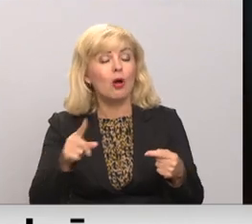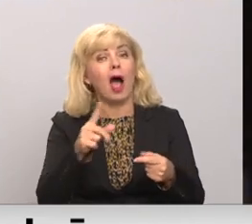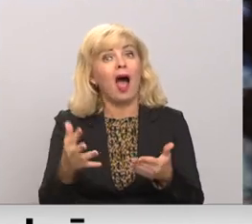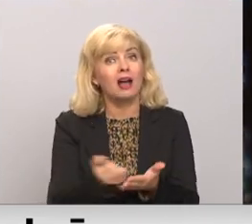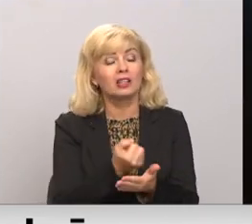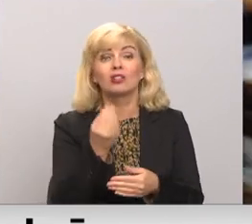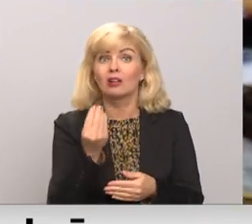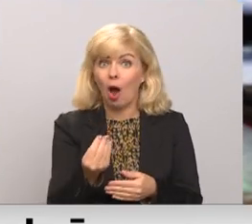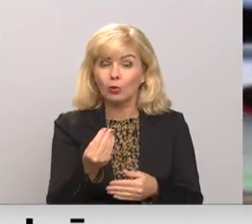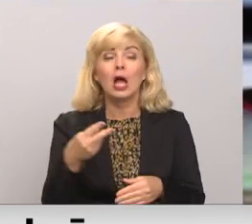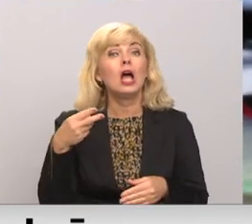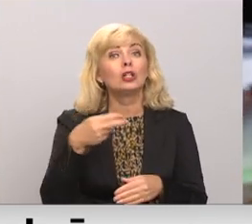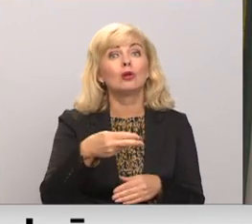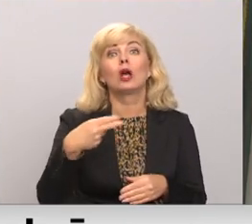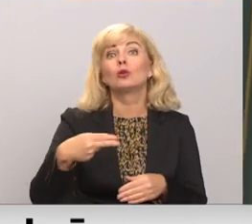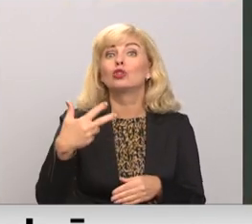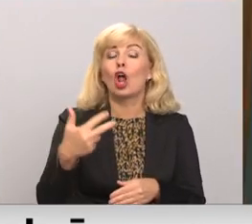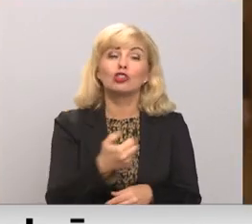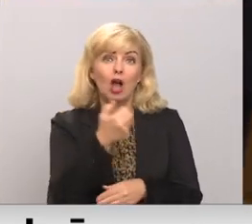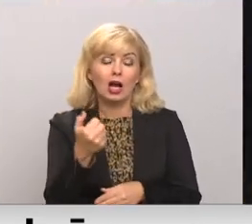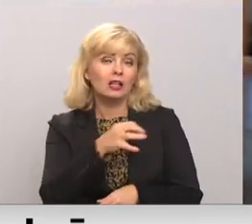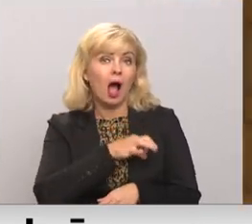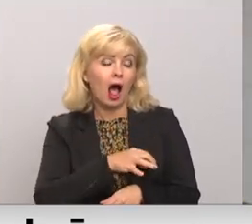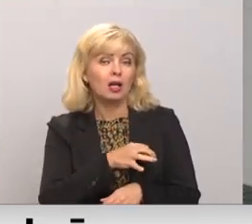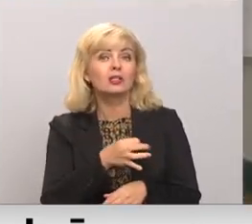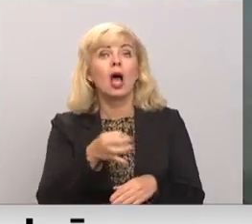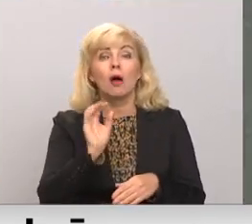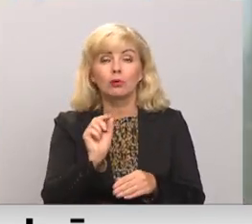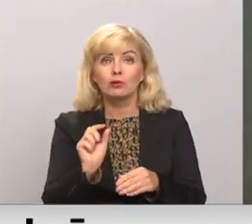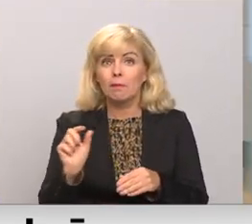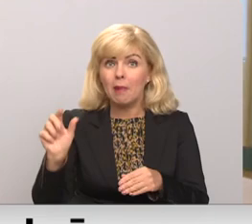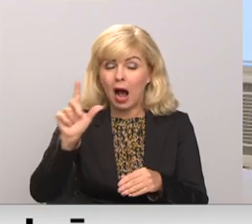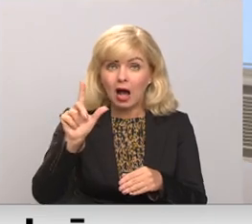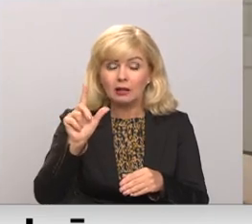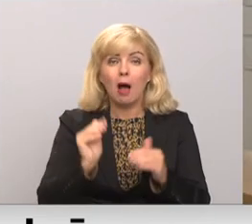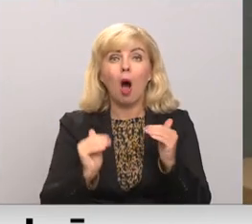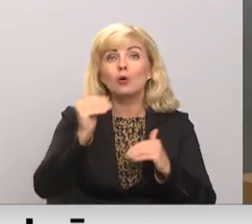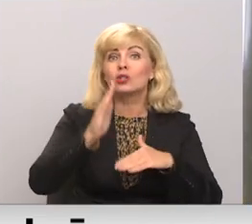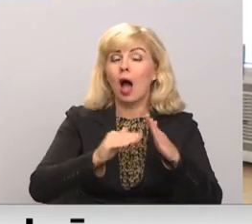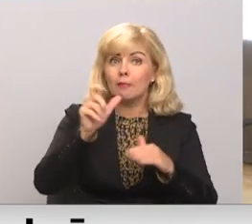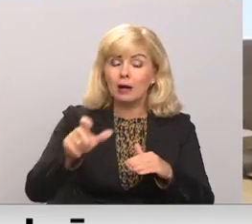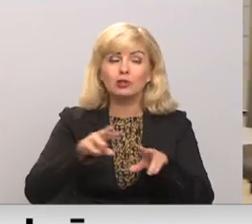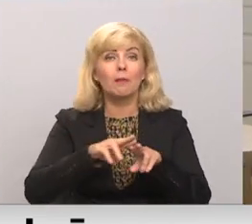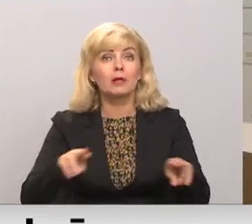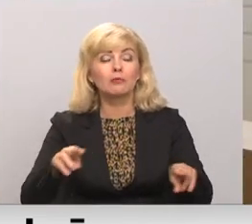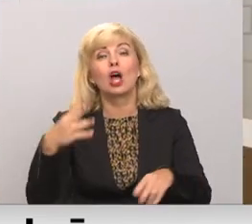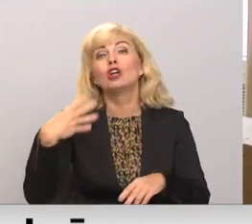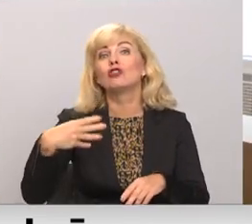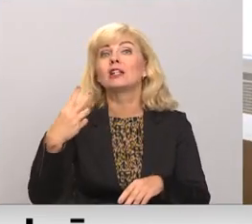naudu. Savukārt 2023. gadā algas būtiski kāps augstākajā mamatpersonā, piemēram, premjeram par